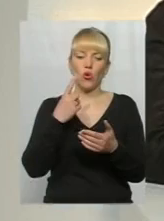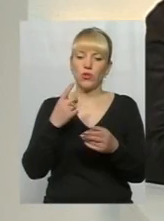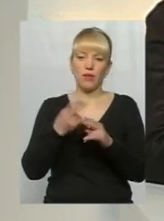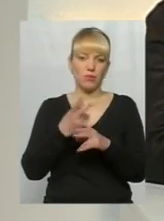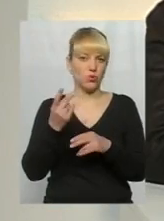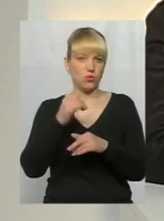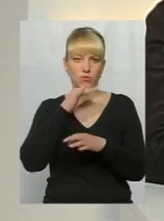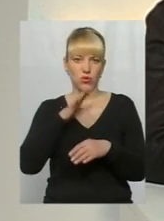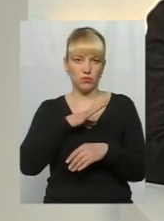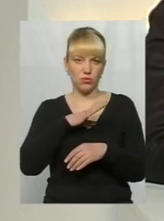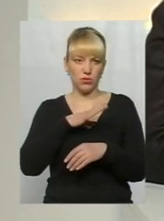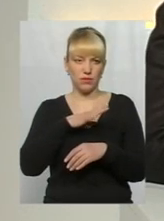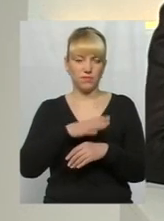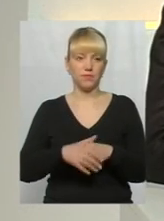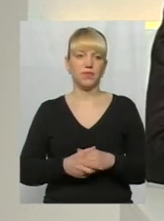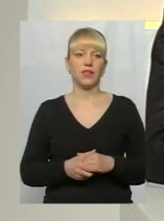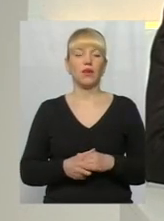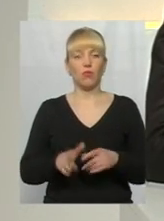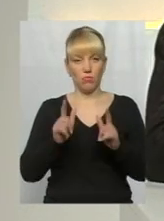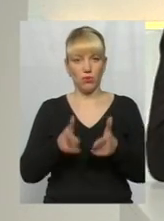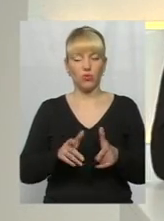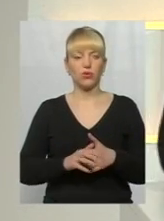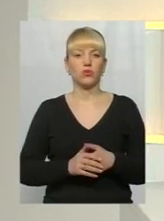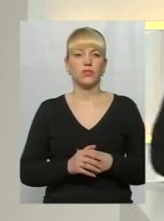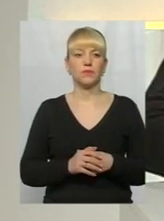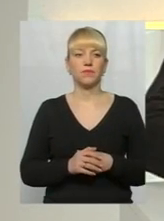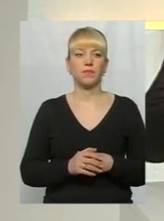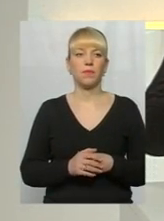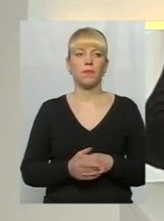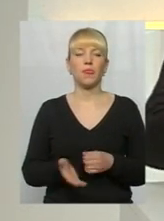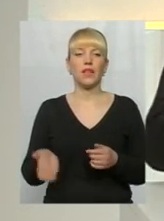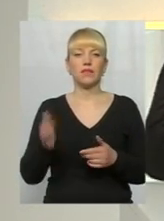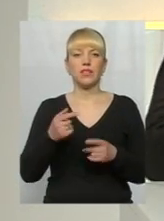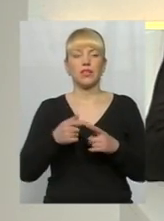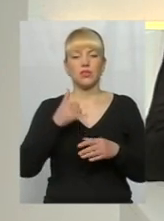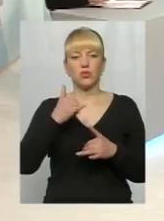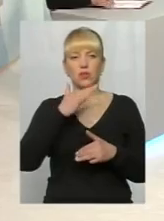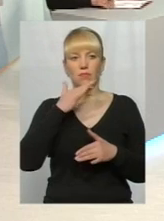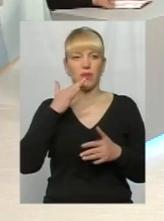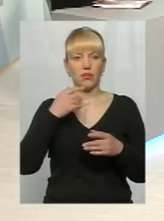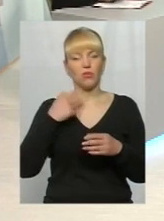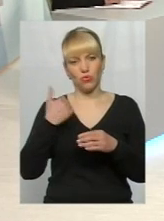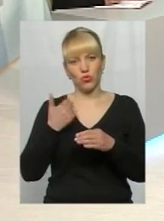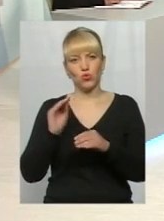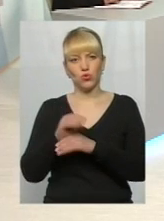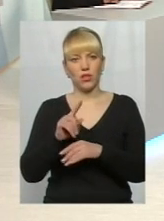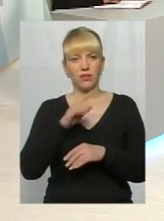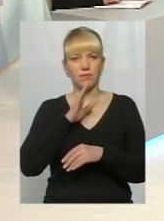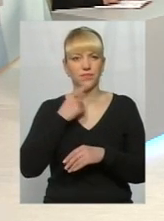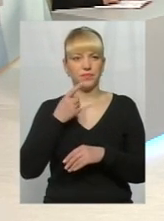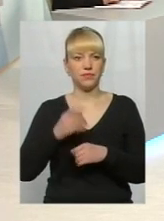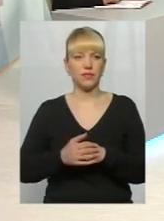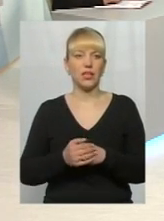може бути. Погоджуюсь. Давайте ми сьогодні так багато все ж таки… Можна ще щось додати? Так, будь ласка.